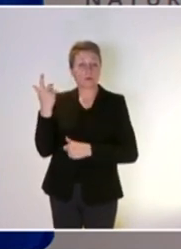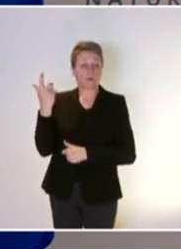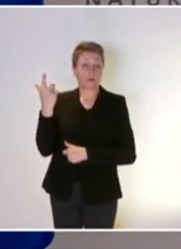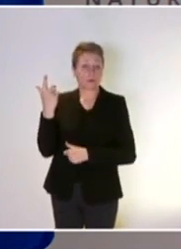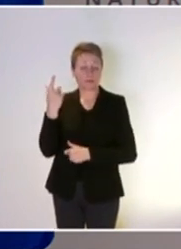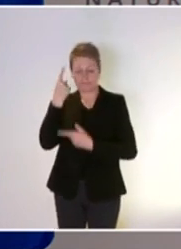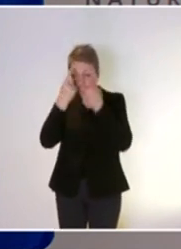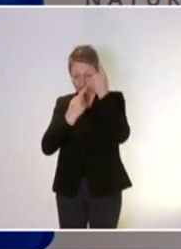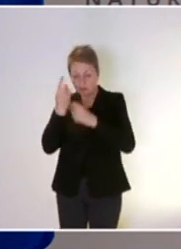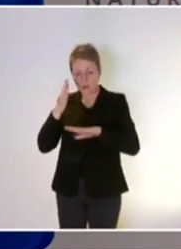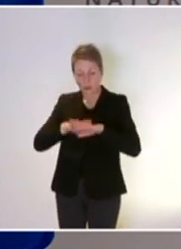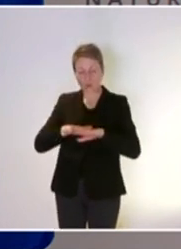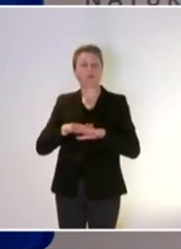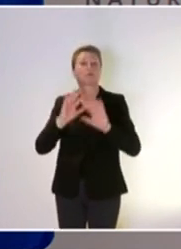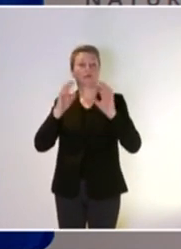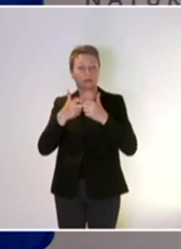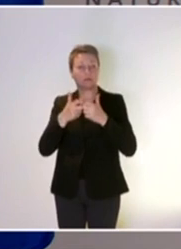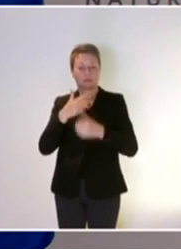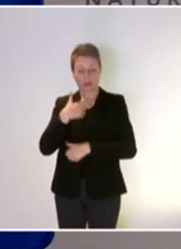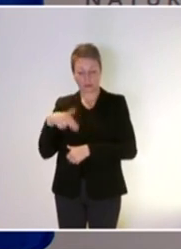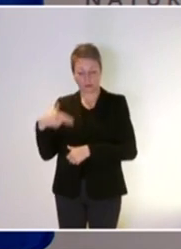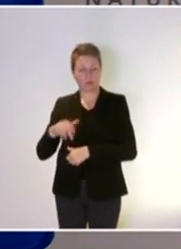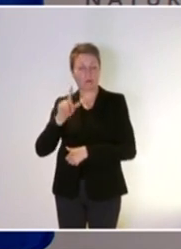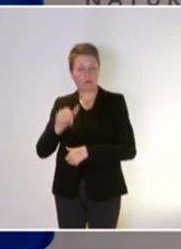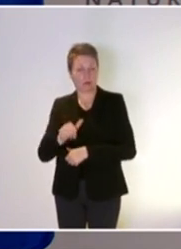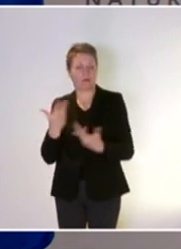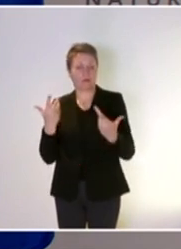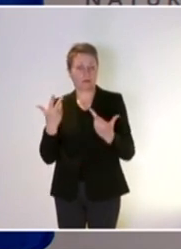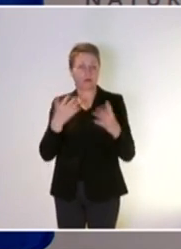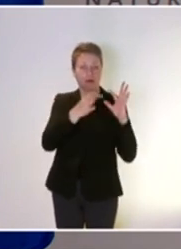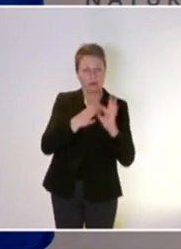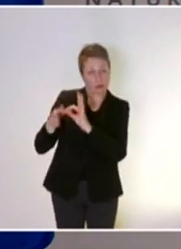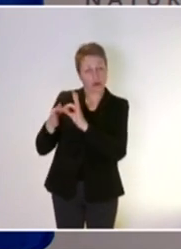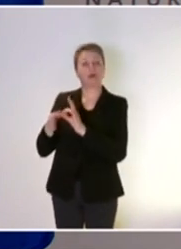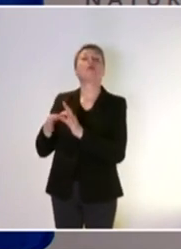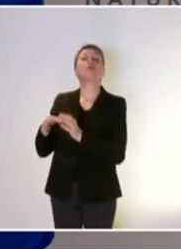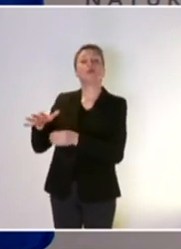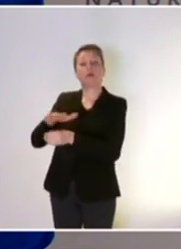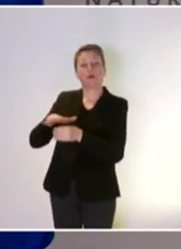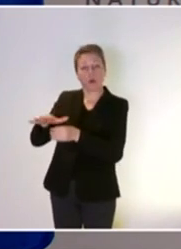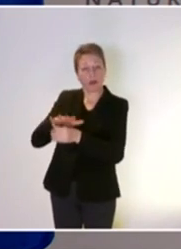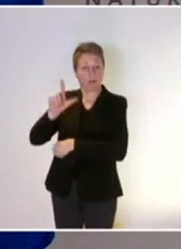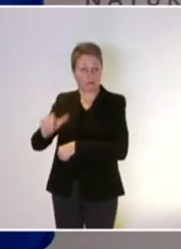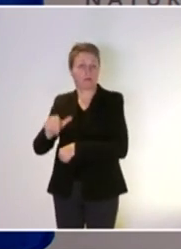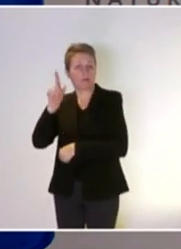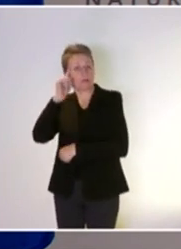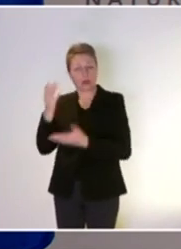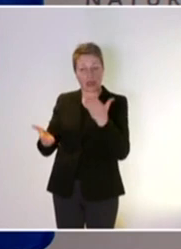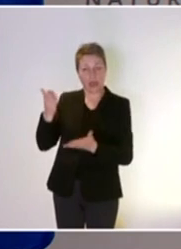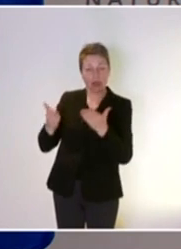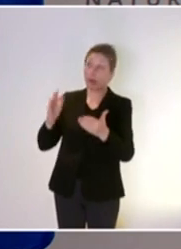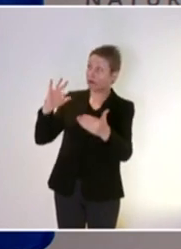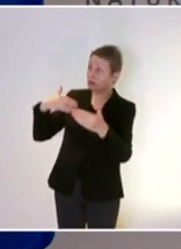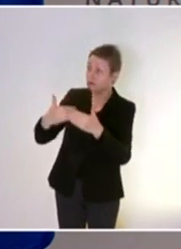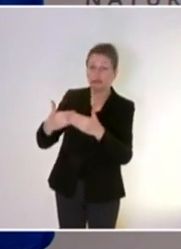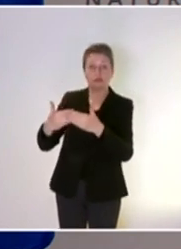s'applique aujourd'hui donc au niveau national qui doit être en lien avec la fiscalité locale parce que tout ça ce sont des équilibres qui se sont construits au fil du temps